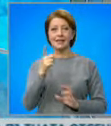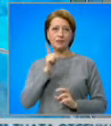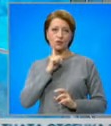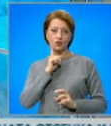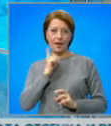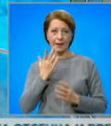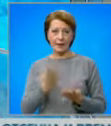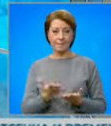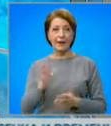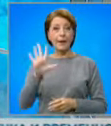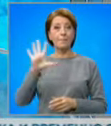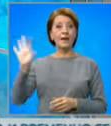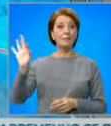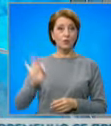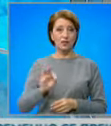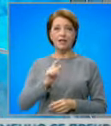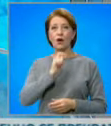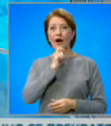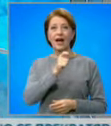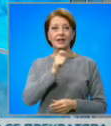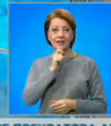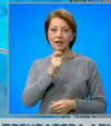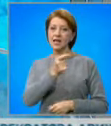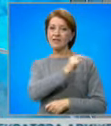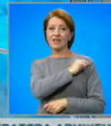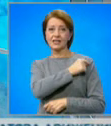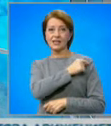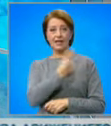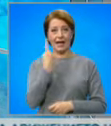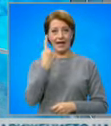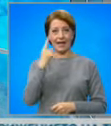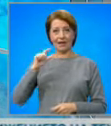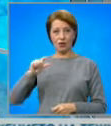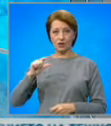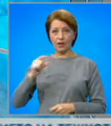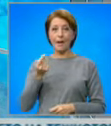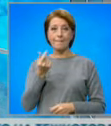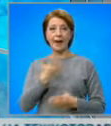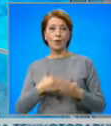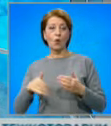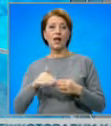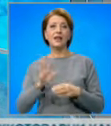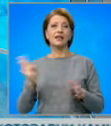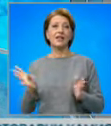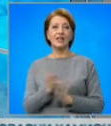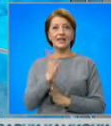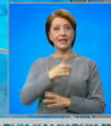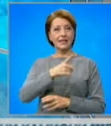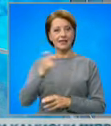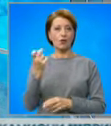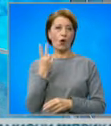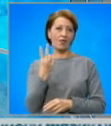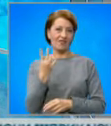Как изглеждат данните, 5% от анкетираните са вакцинирани с една доза, малко над 19 на 100 с 2.